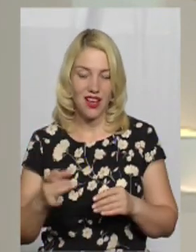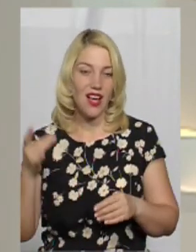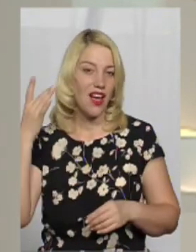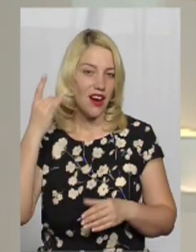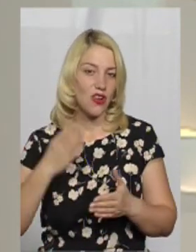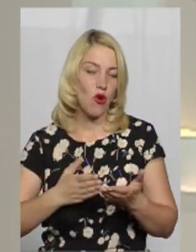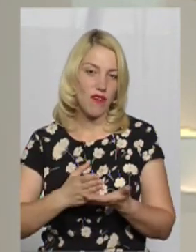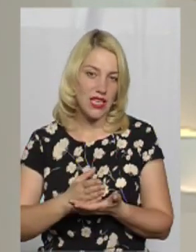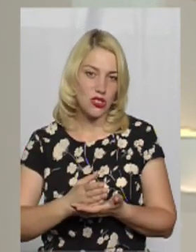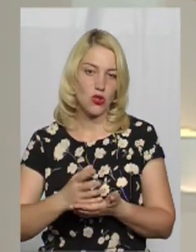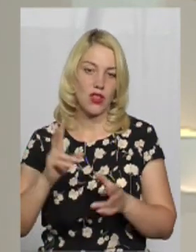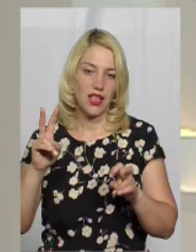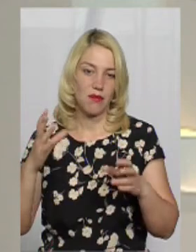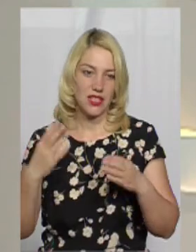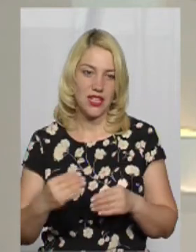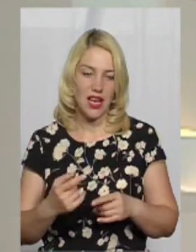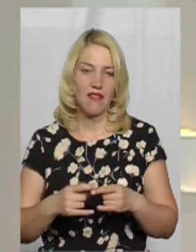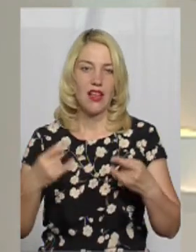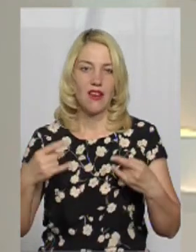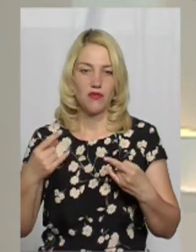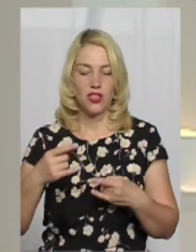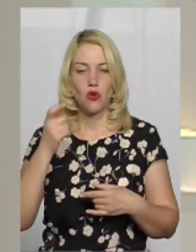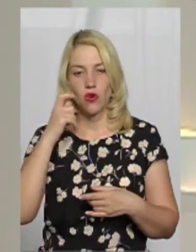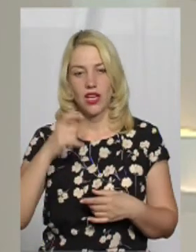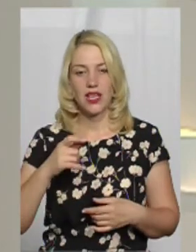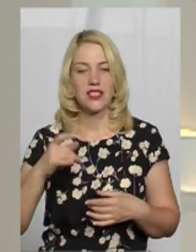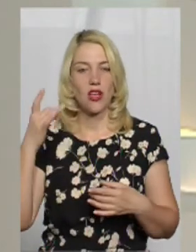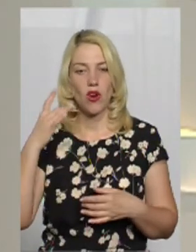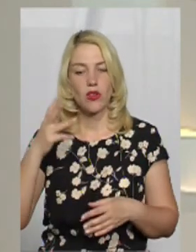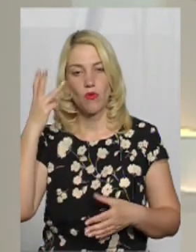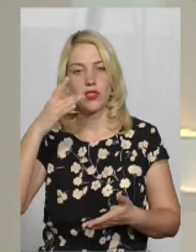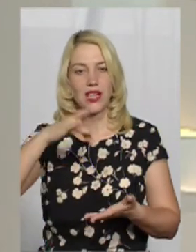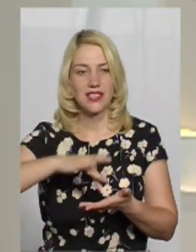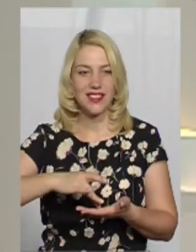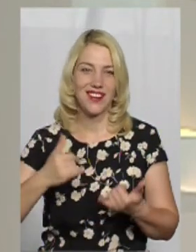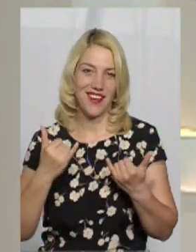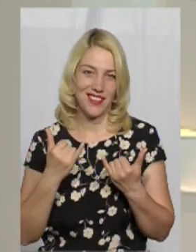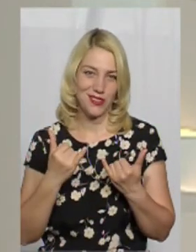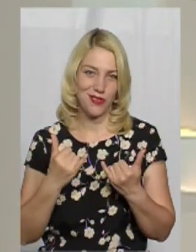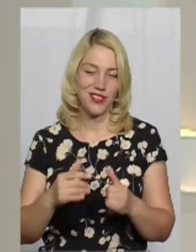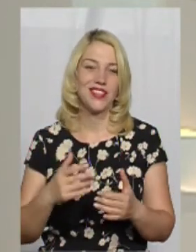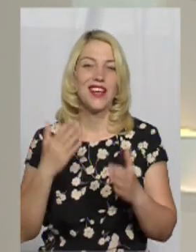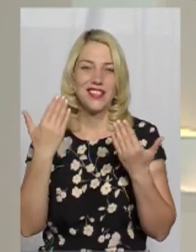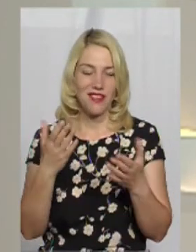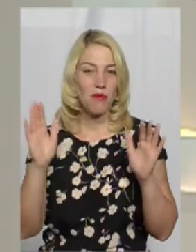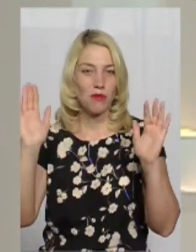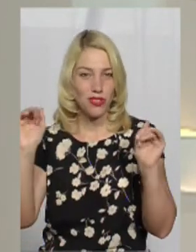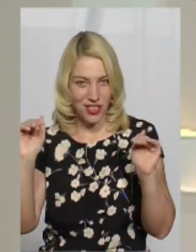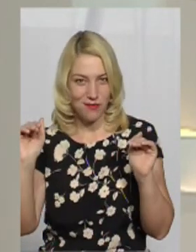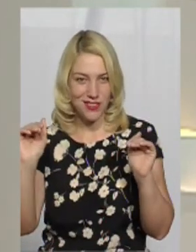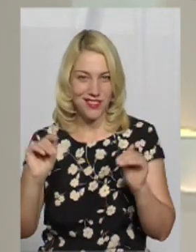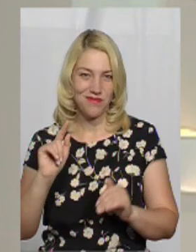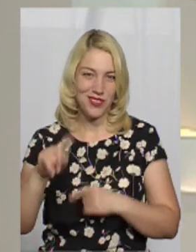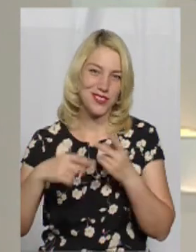радіоверсію теми дня в ефірі Українського радіоподілля «Центр». А на сьогодні я з вами прощаюся.